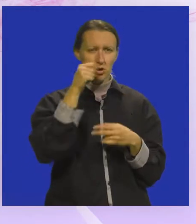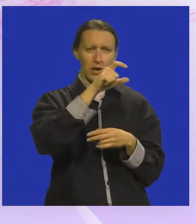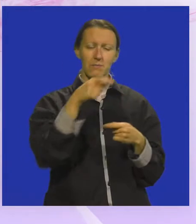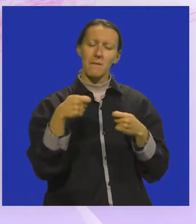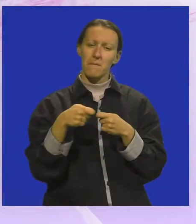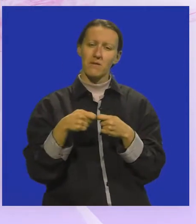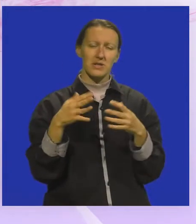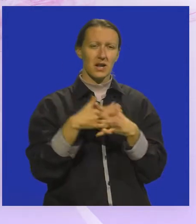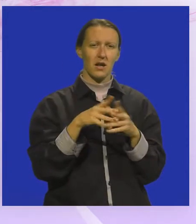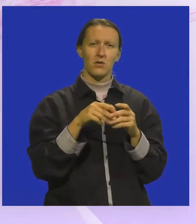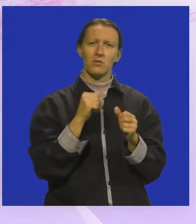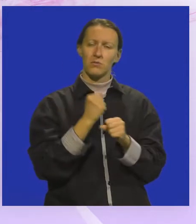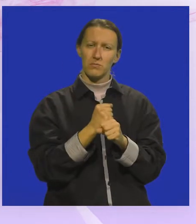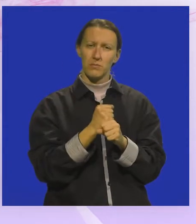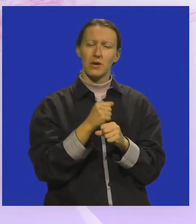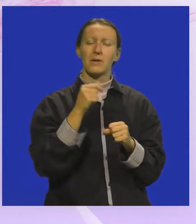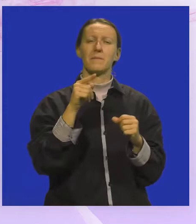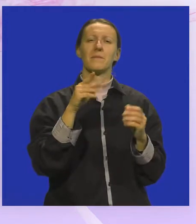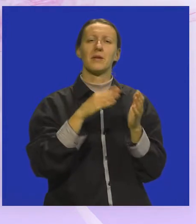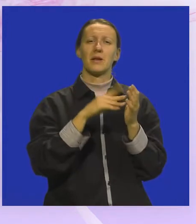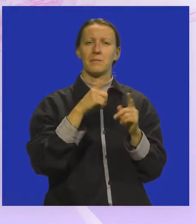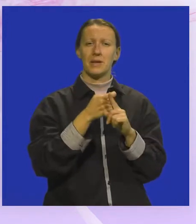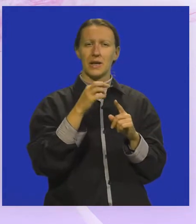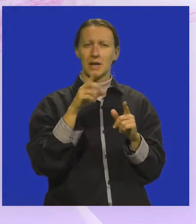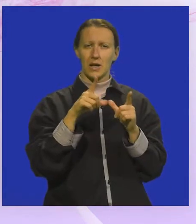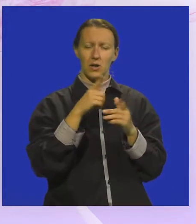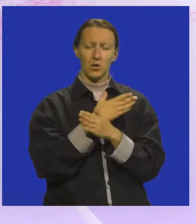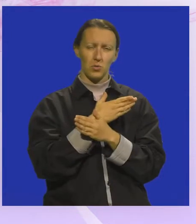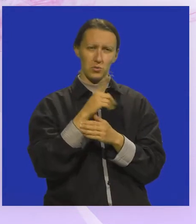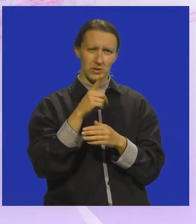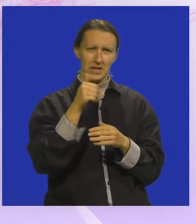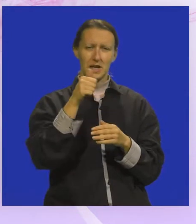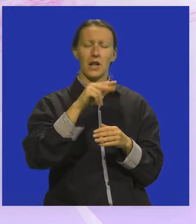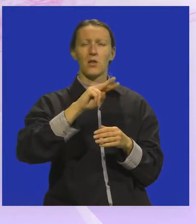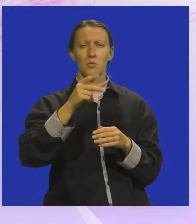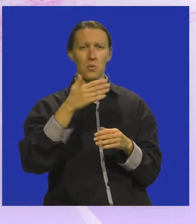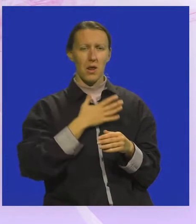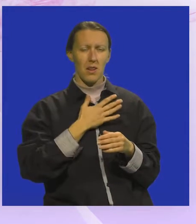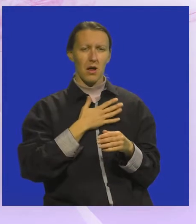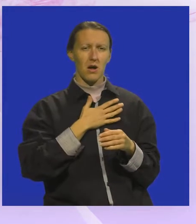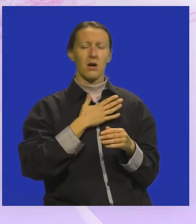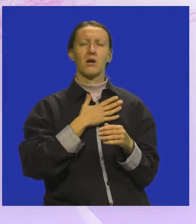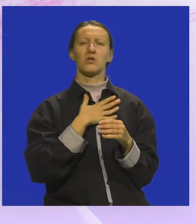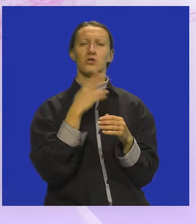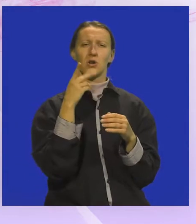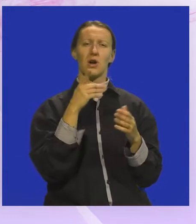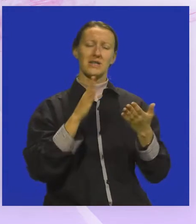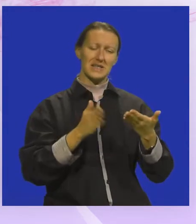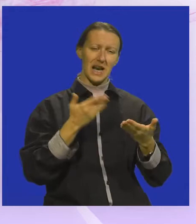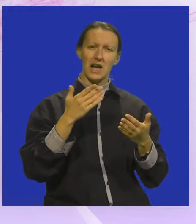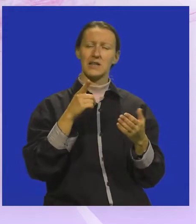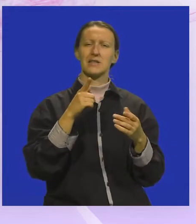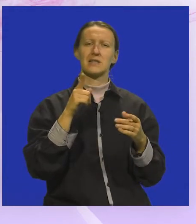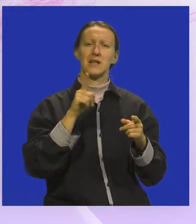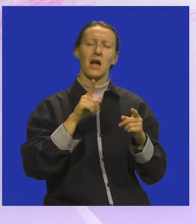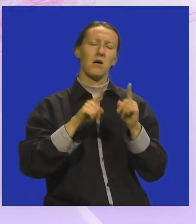povezujemo s gradom Umagom. Gospodin Atilio Mike Luci je jedna druga naša, da tako kažem, stranica Umaške